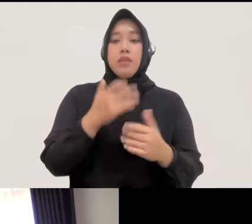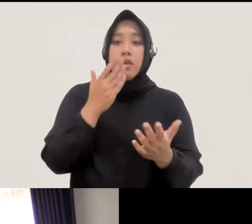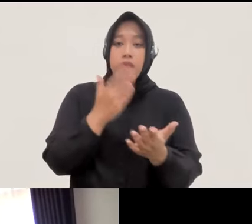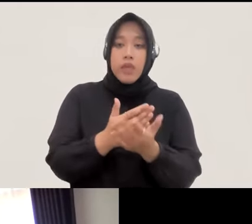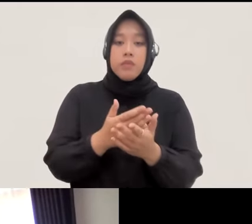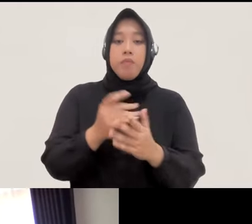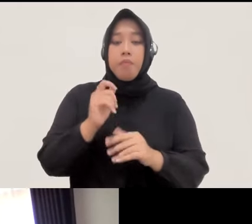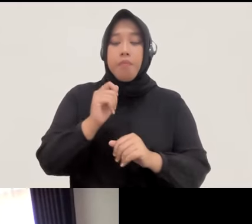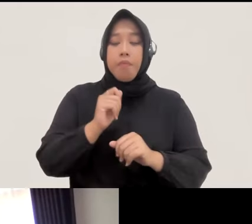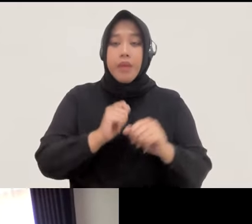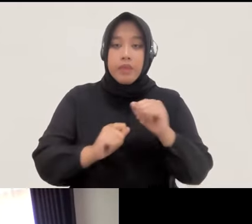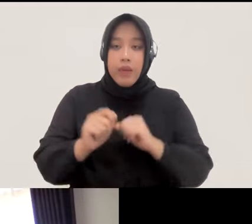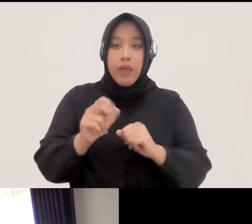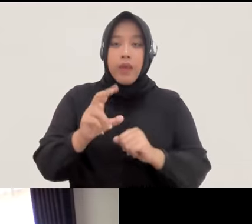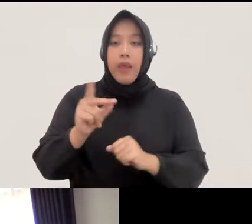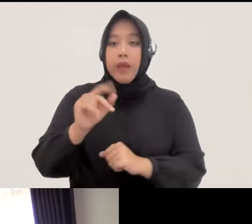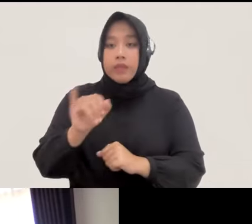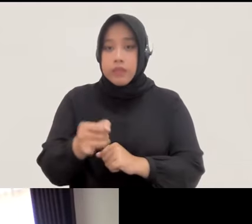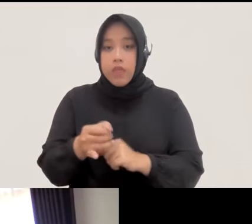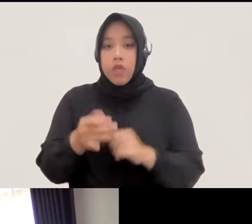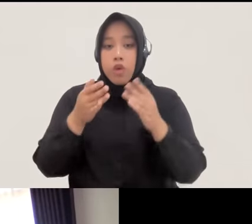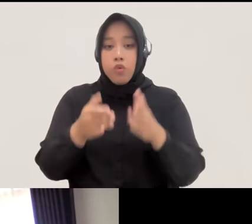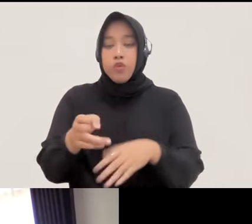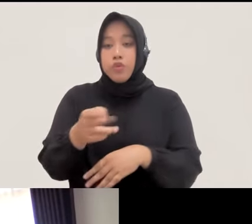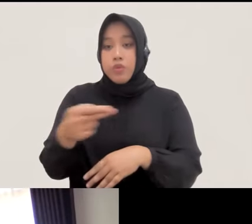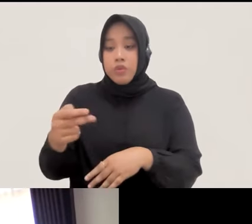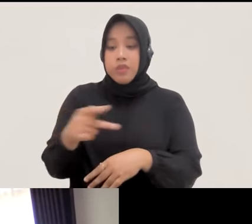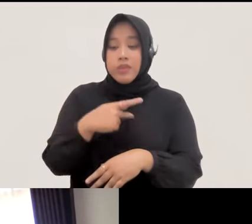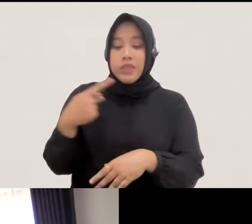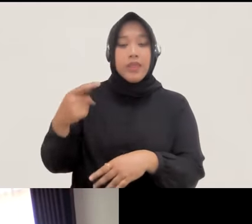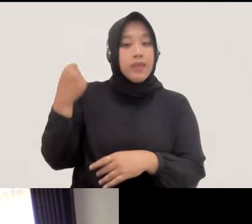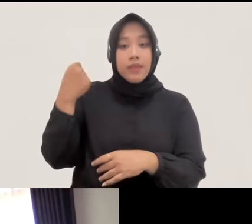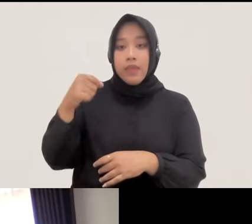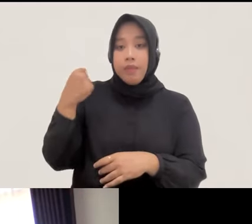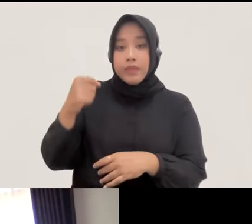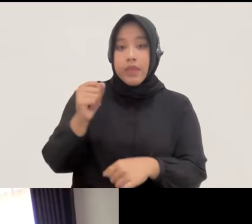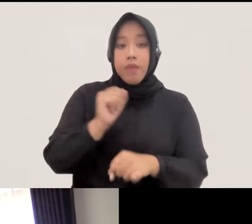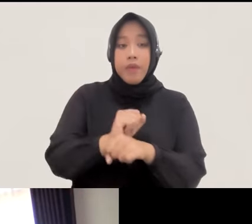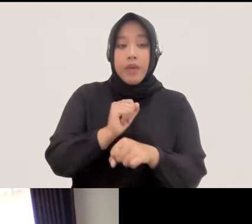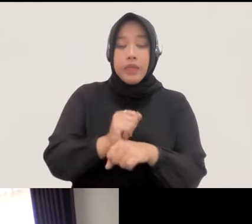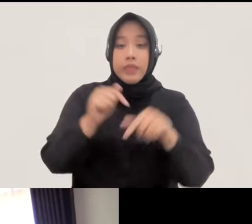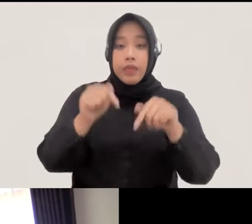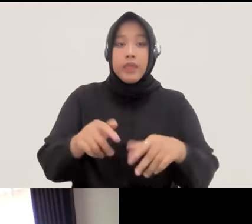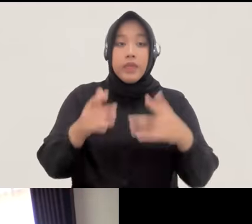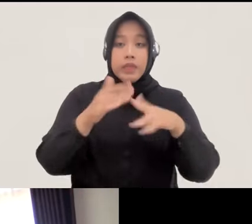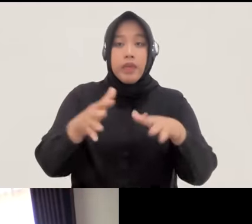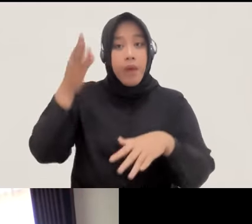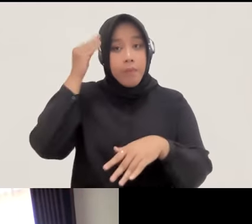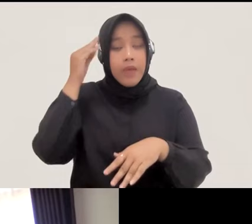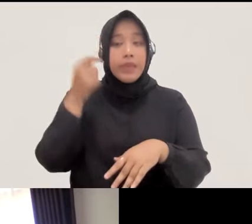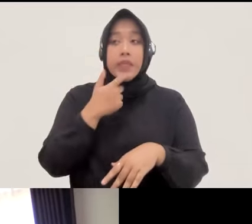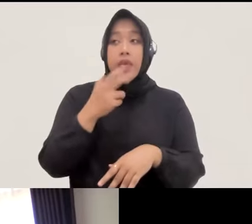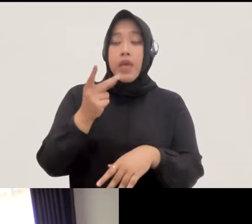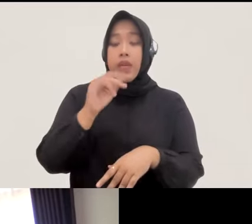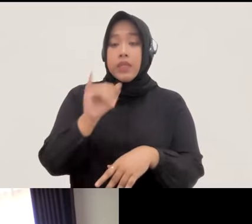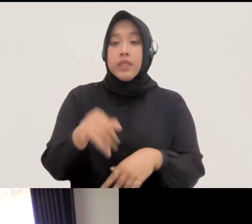Indonesia ya memang kita nggak bisa kemudian pekerjaan ini diselesaikan pemahaman tentang RJ ini